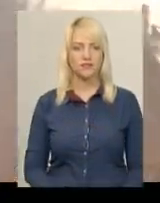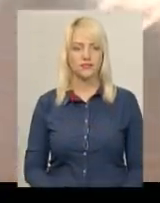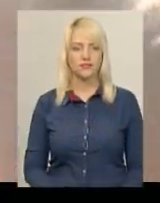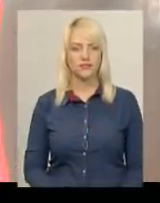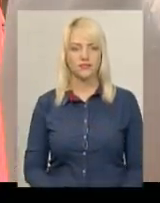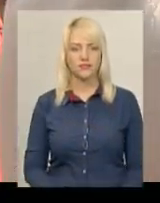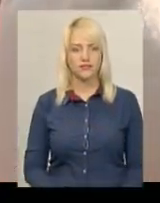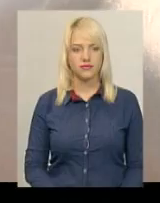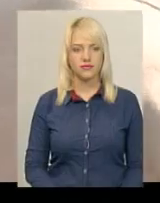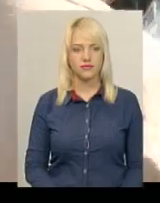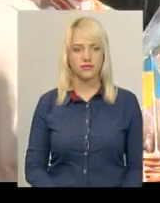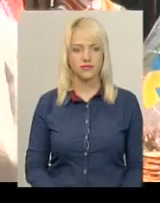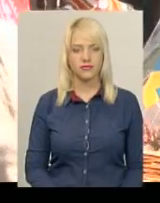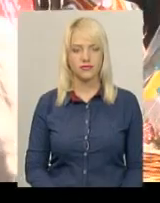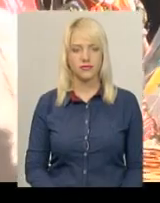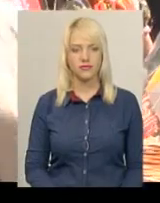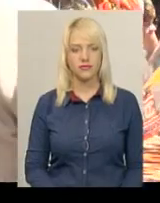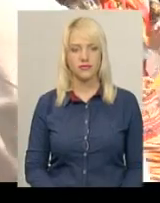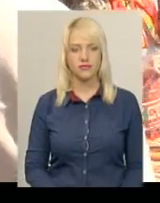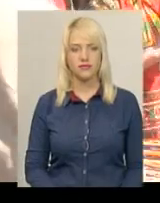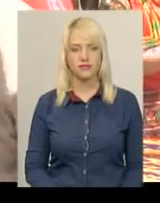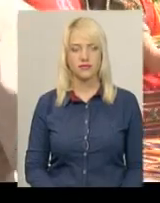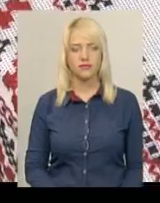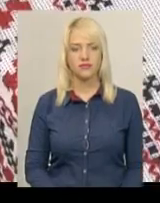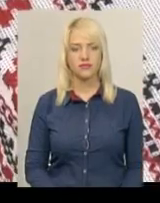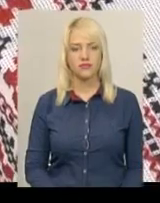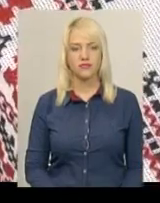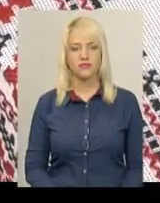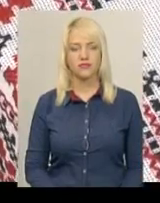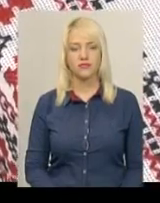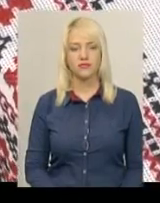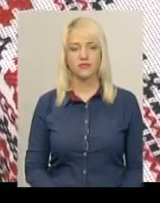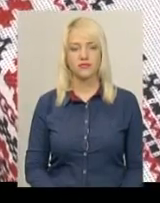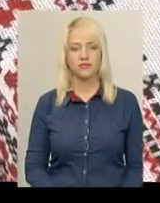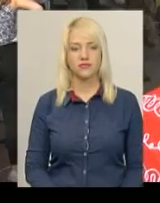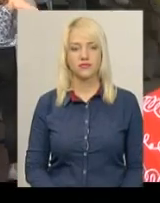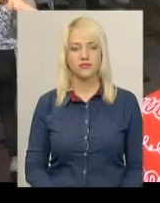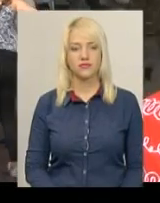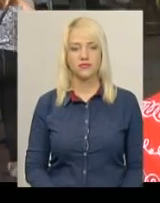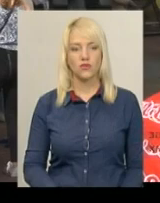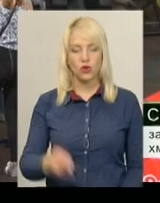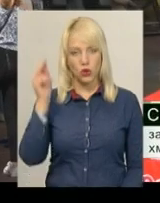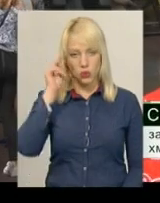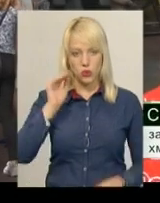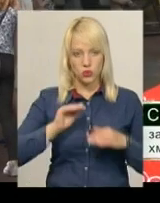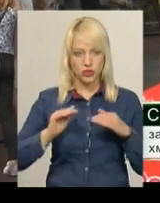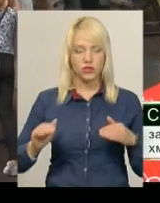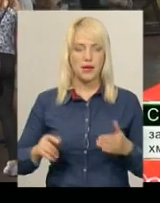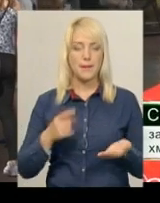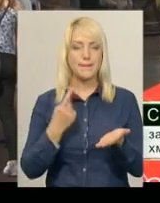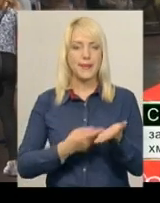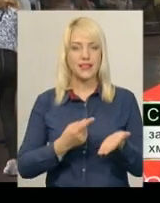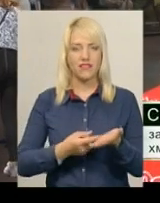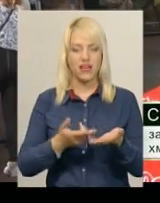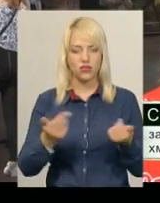Бабілька Терина Олегівна. Спеціалізована загальнодзвітня школа 1-3 ступинів номер 7. Учні підтверджують свої